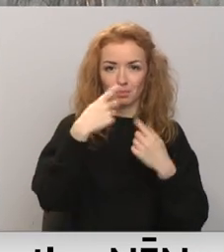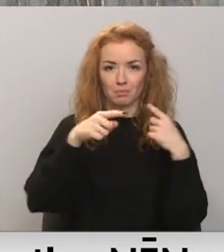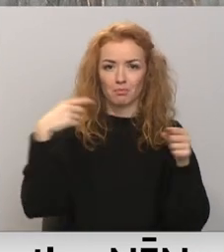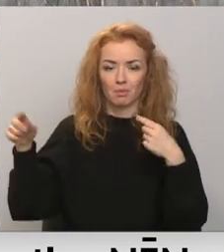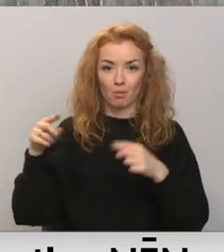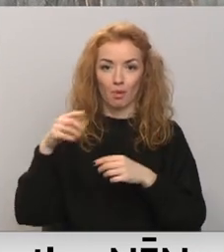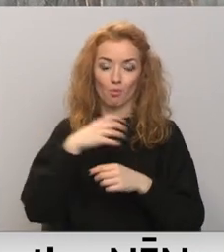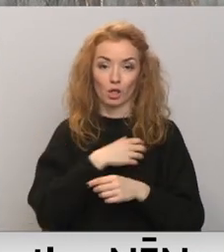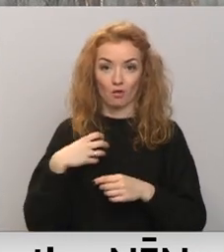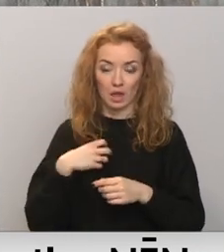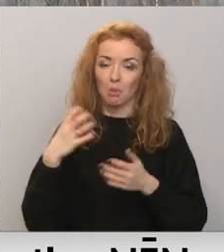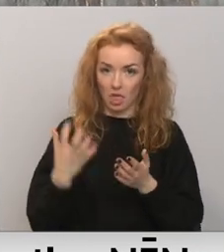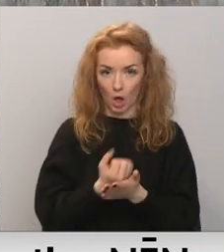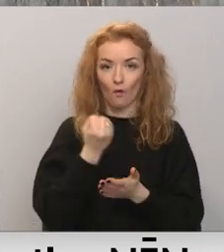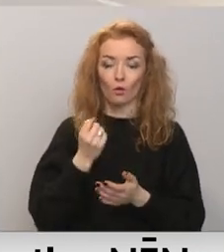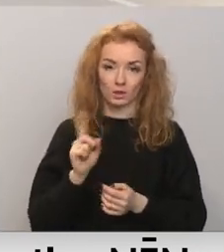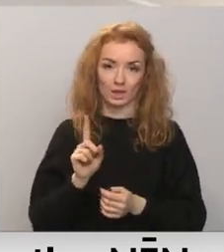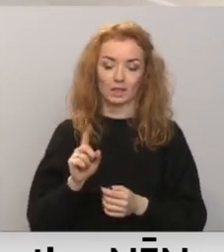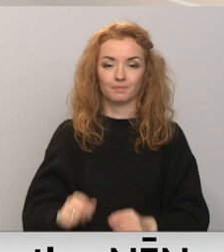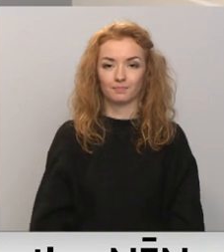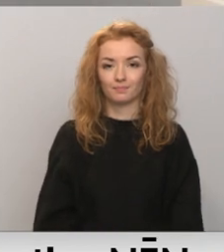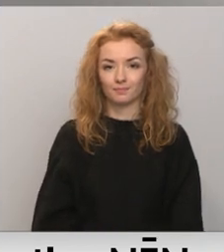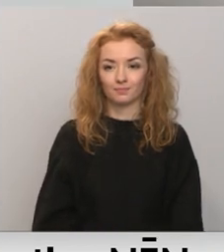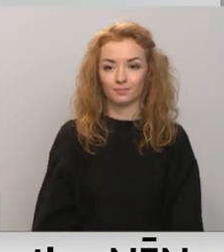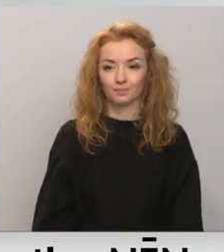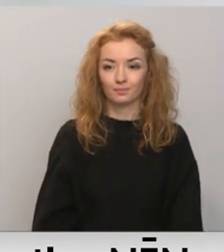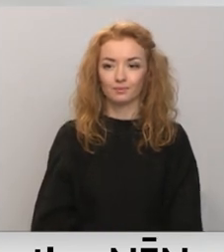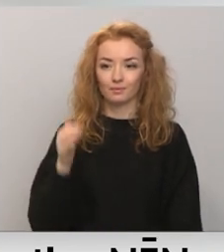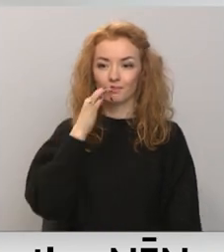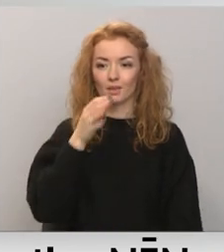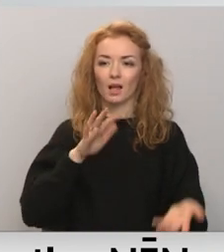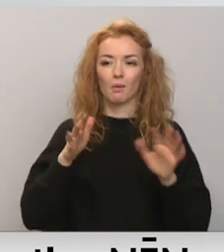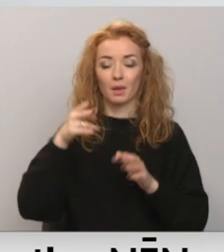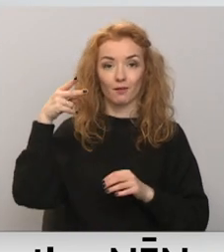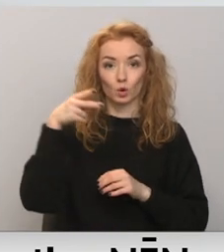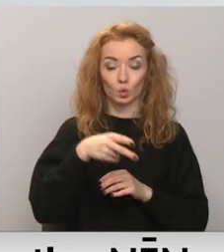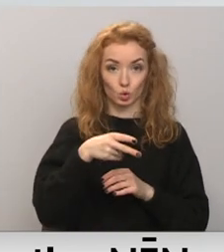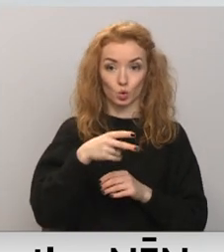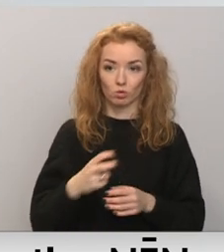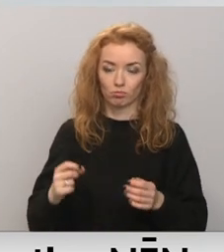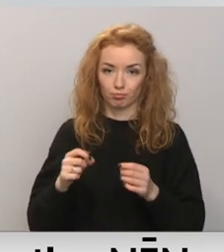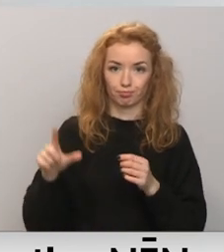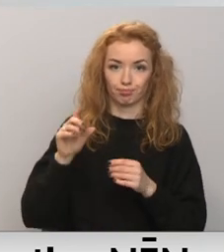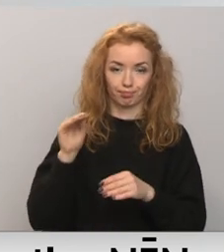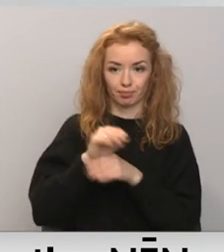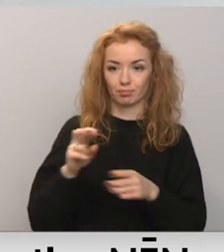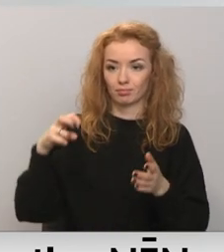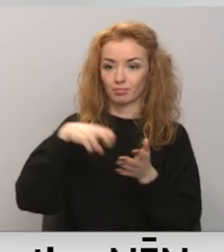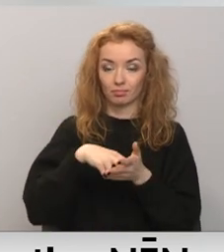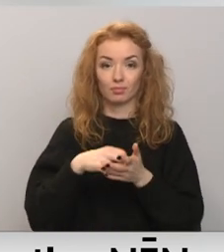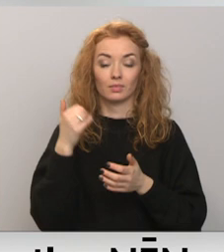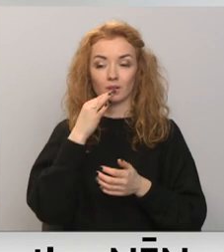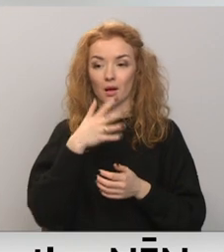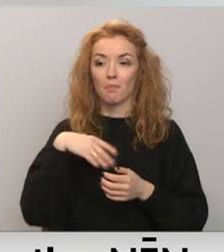pašvaldībās, iegums esot bijis. Kaut kādi 2000 piedeklarējās pa tiem gadiem. Vienkārši, mēs ar to